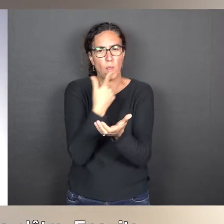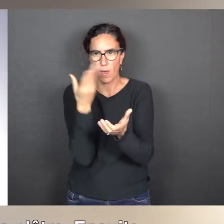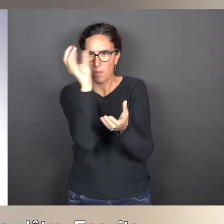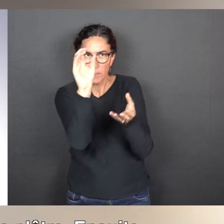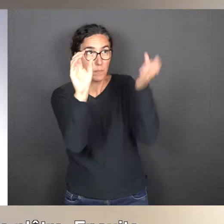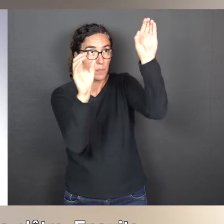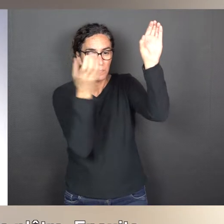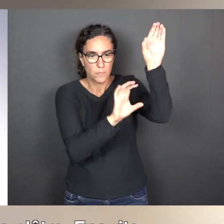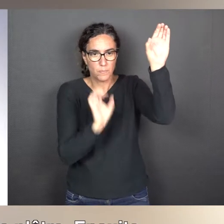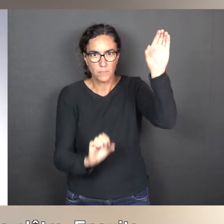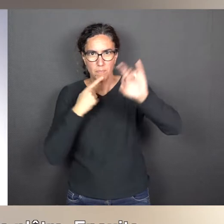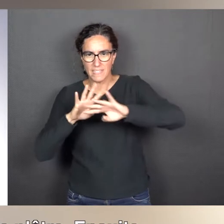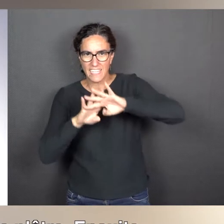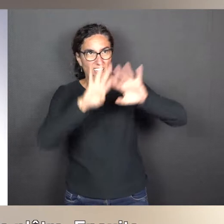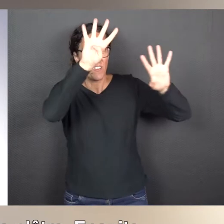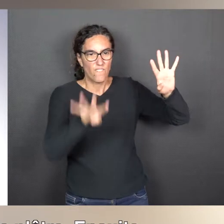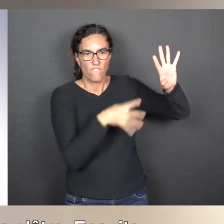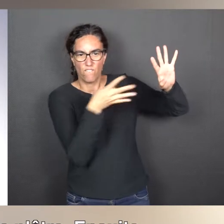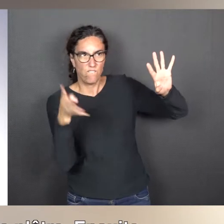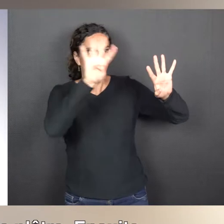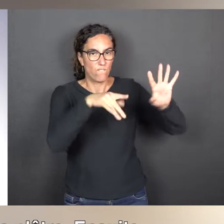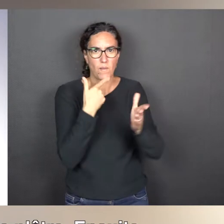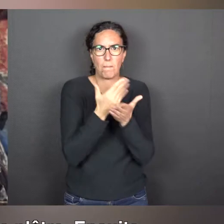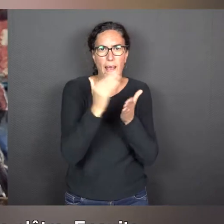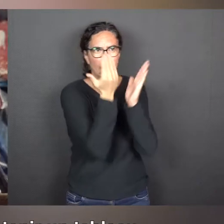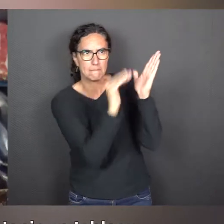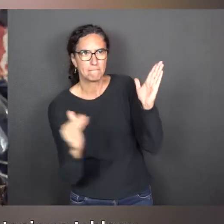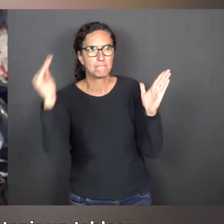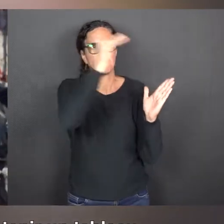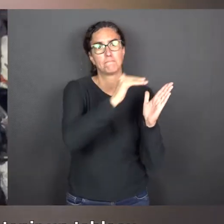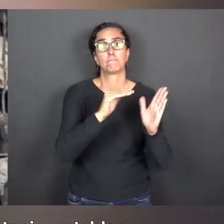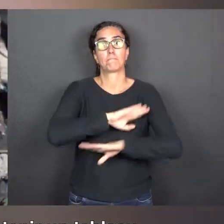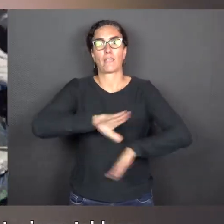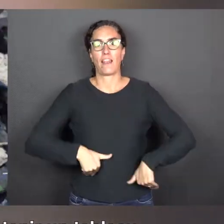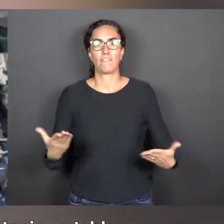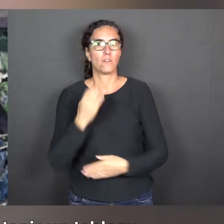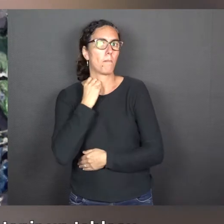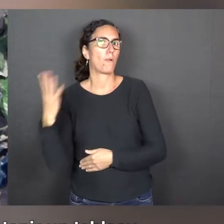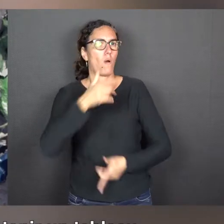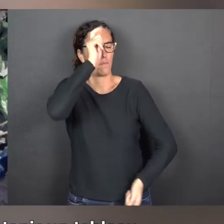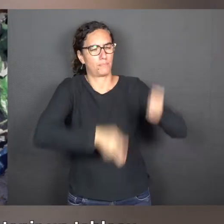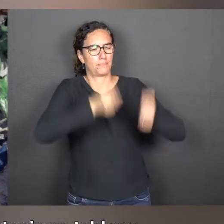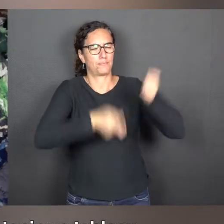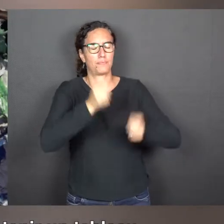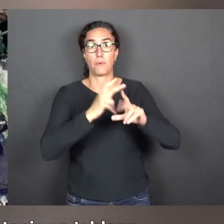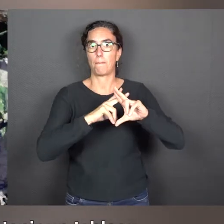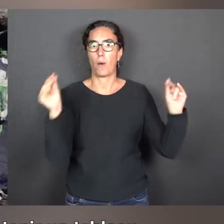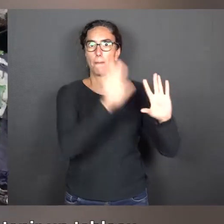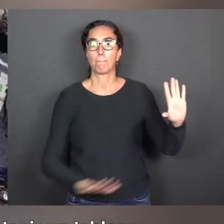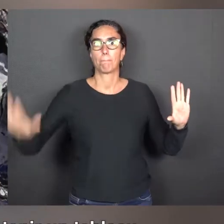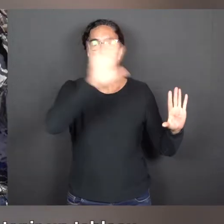grillage puis de plâtre. Ensuite, elle va réaliser de nombreuses couches de peinture blanche pour obtenir un tableau immaculé.